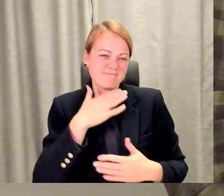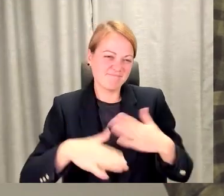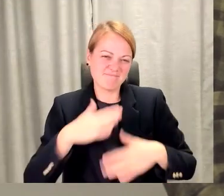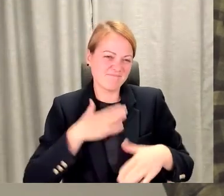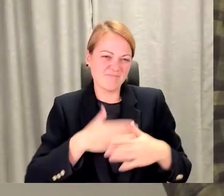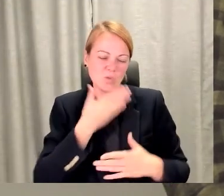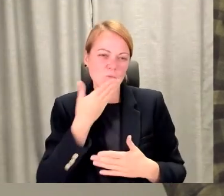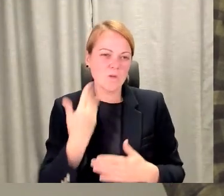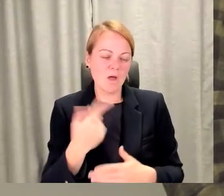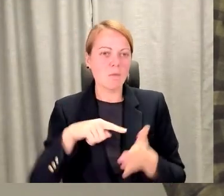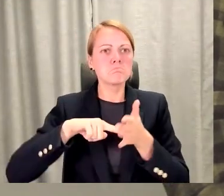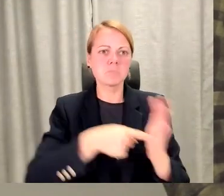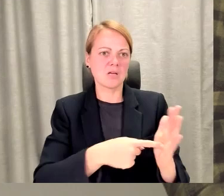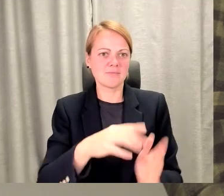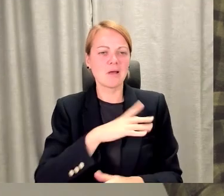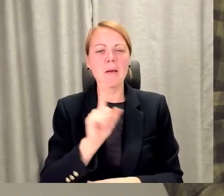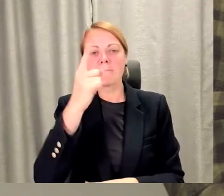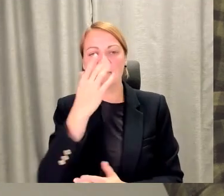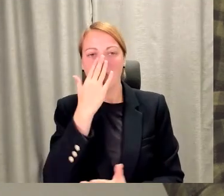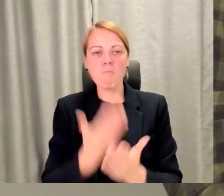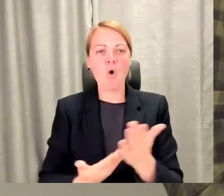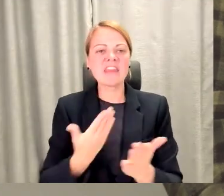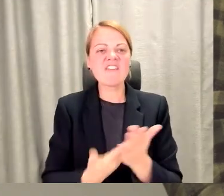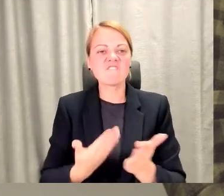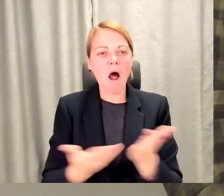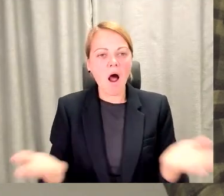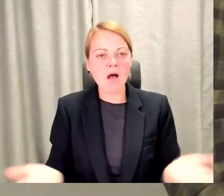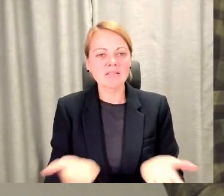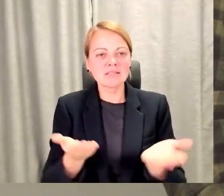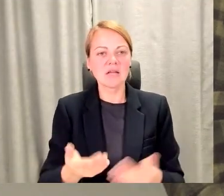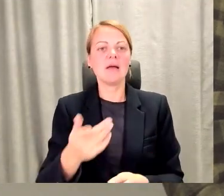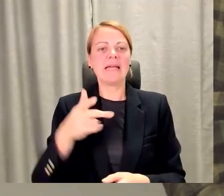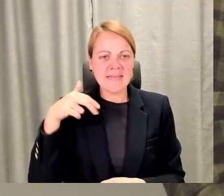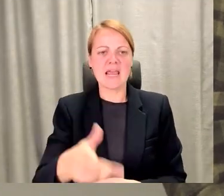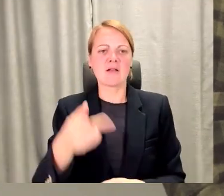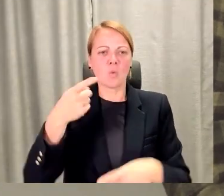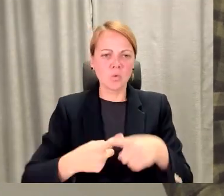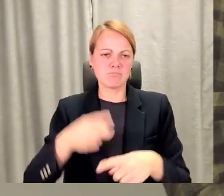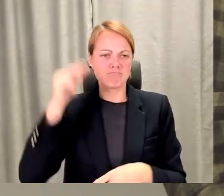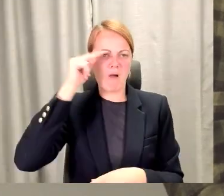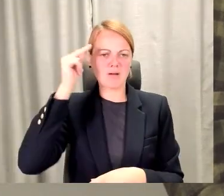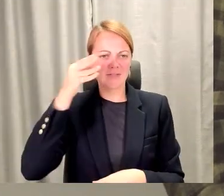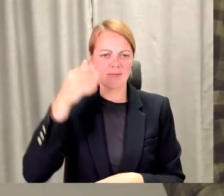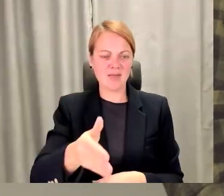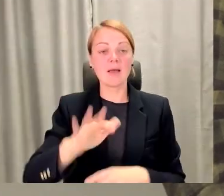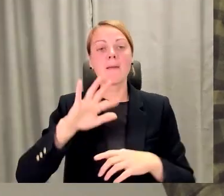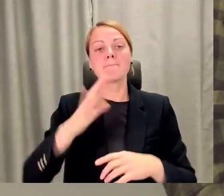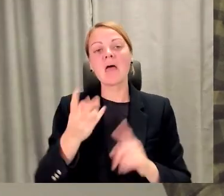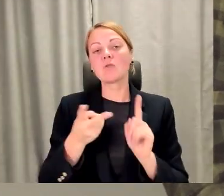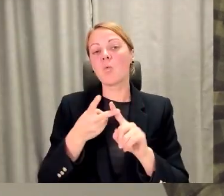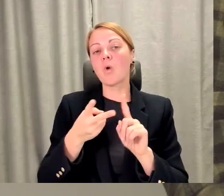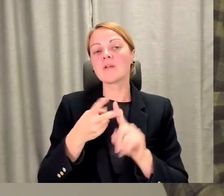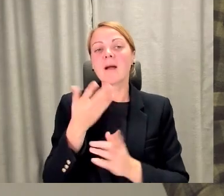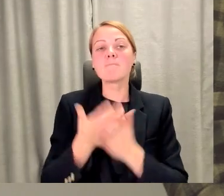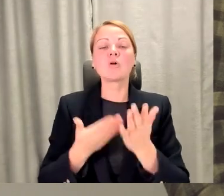pirmā motivācija ir vispār iet un mācīties, vai ne? Bet otra motivācija ir kā pabeigt